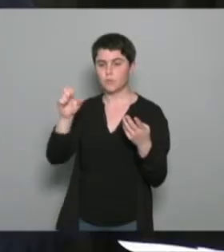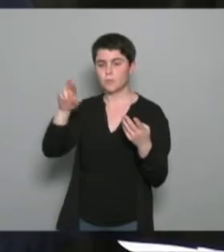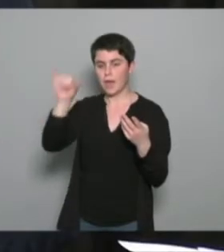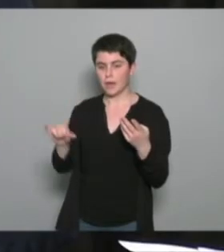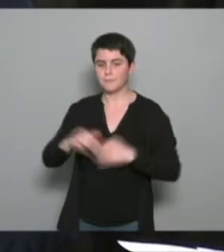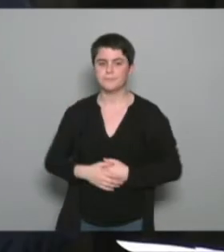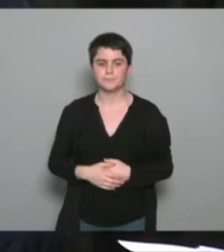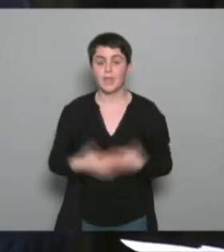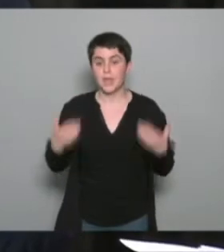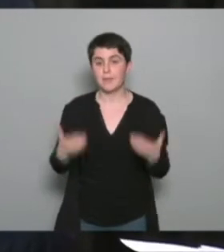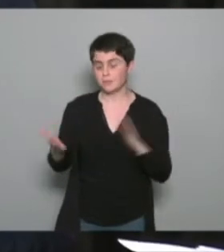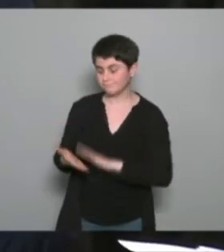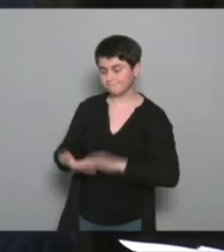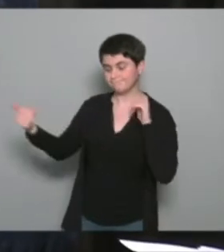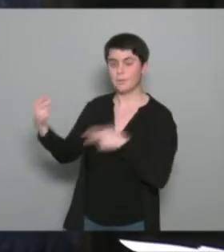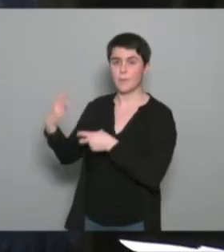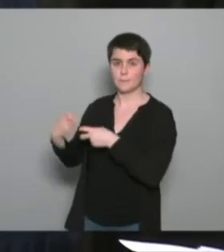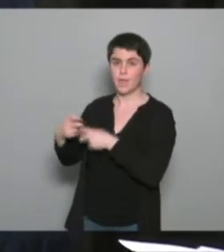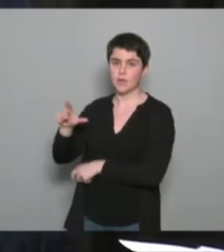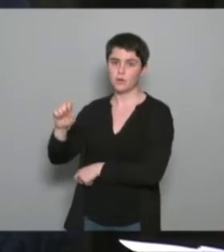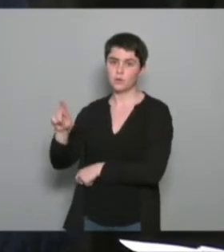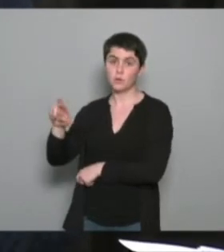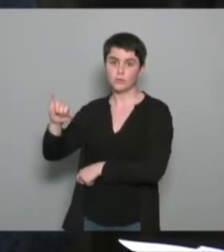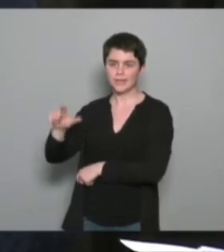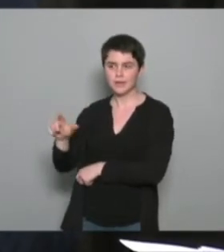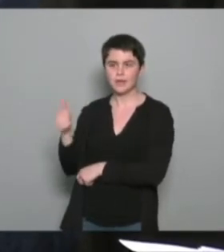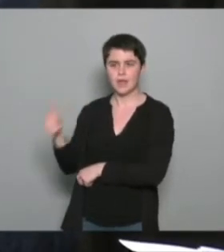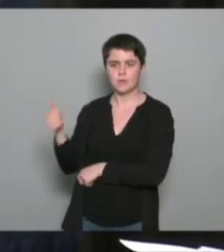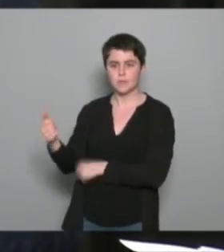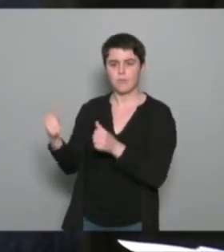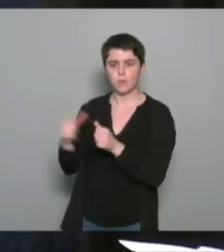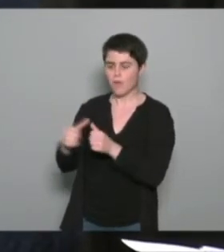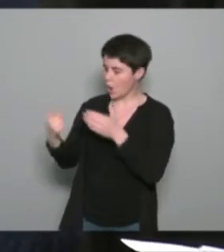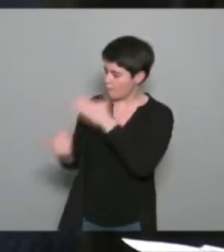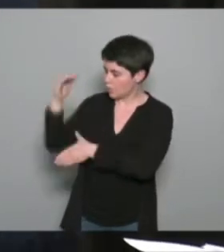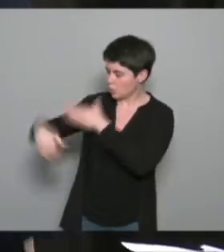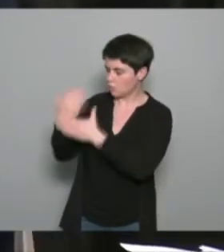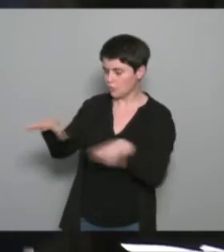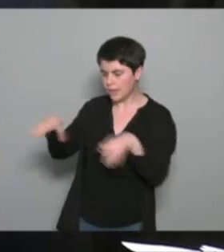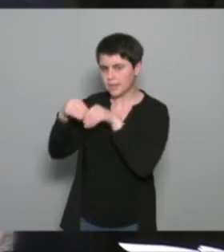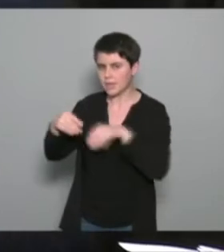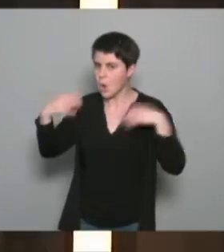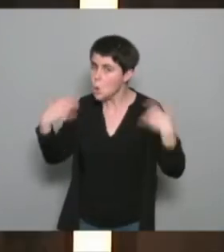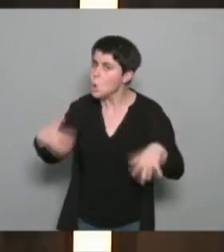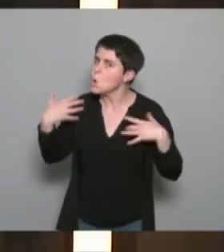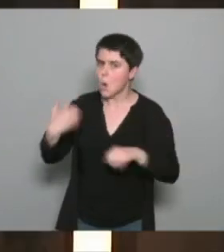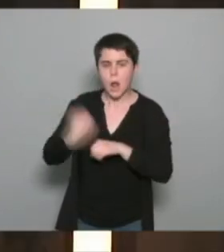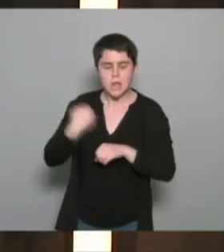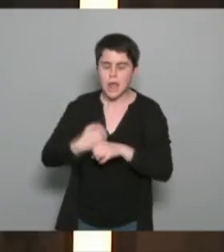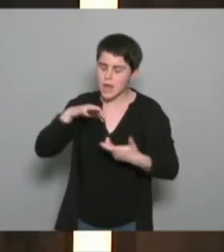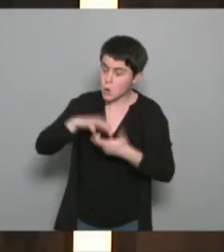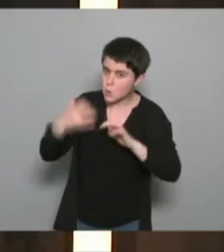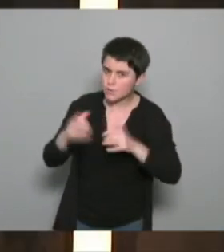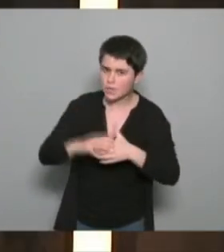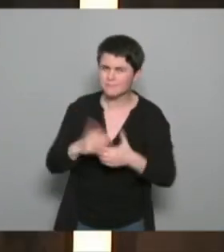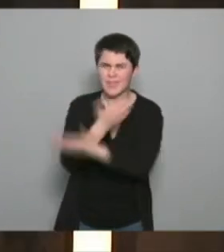à monsieur Pierre Legris qui va faire la synthèse de ces deux jours qui est un exercice de voltige d'ailleurs je ne sais pas si vous avez remarqué